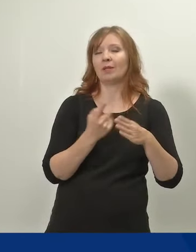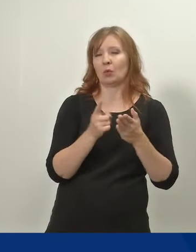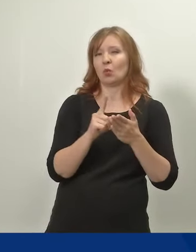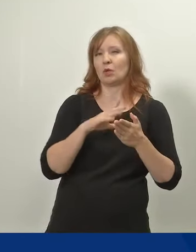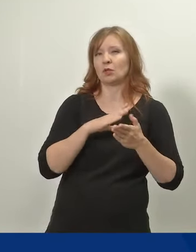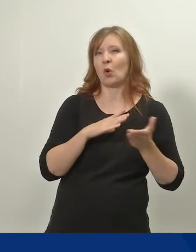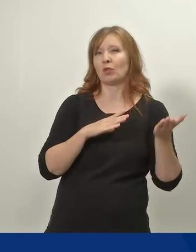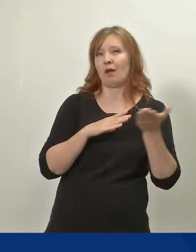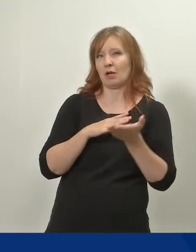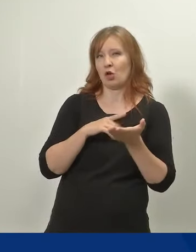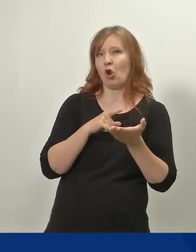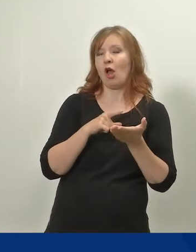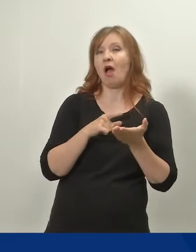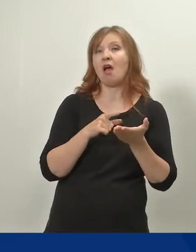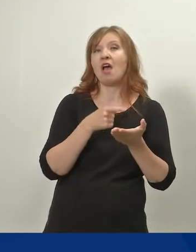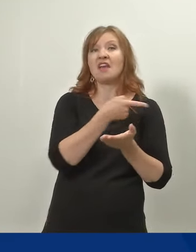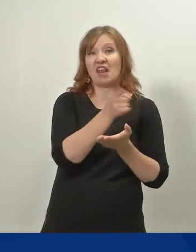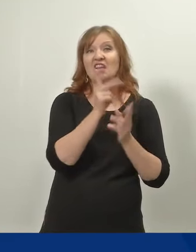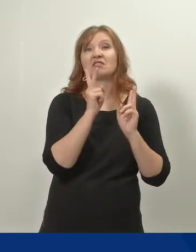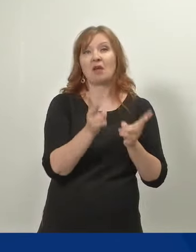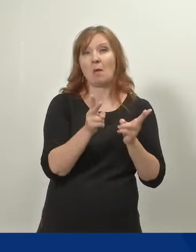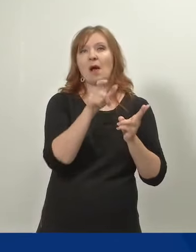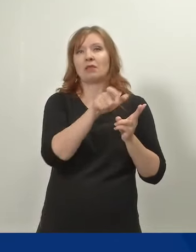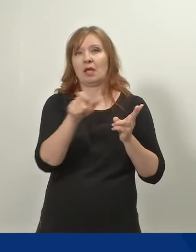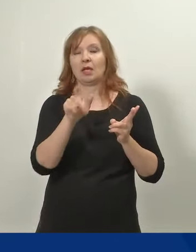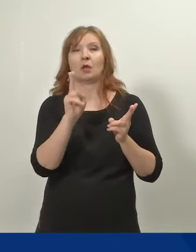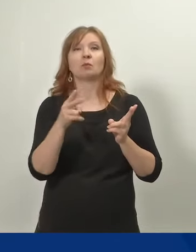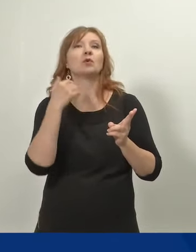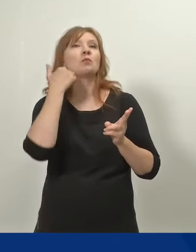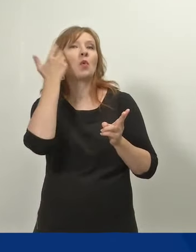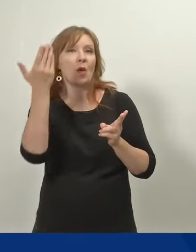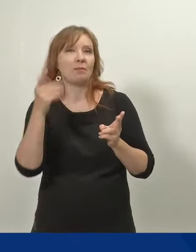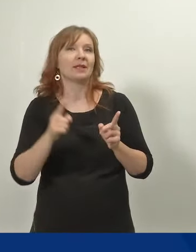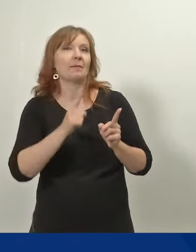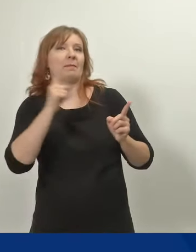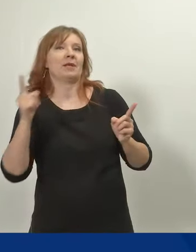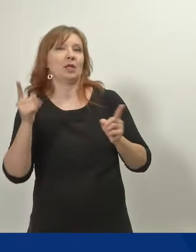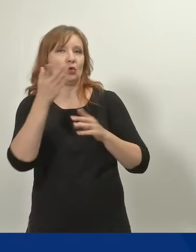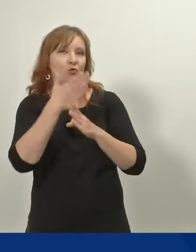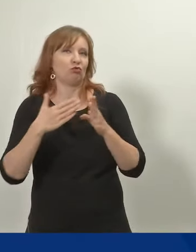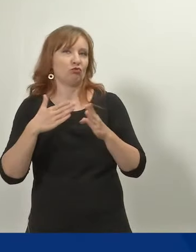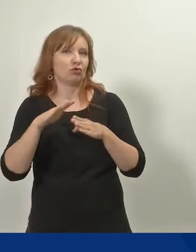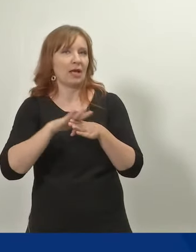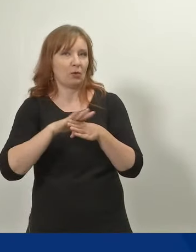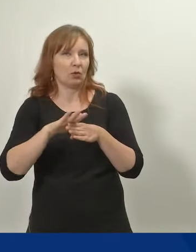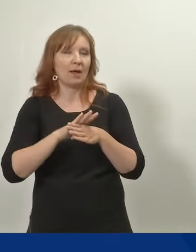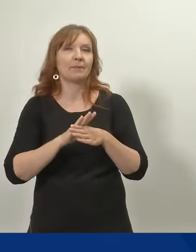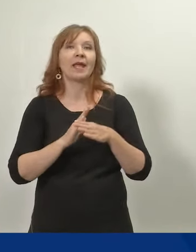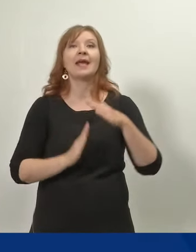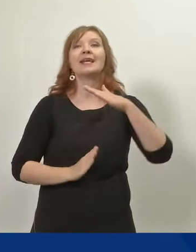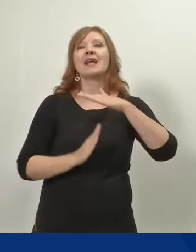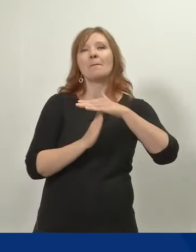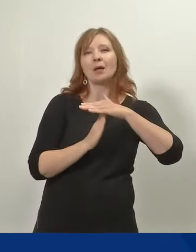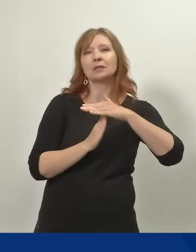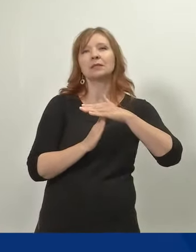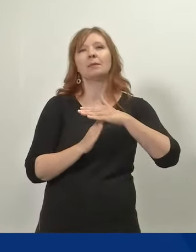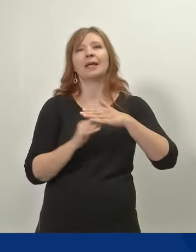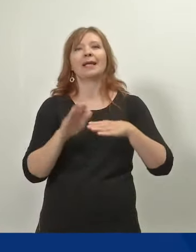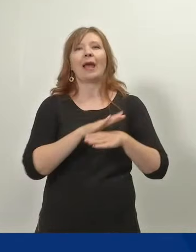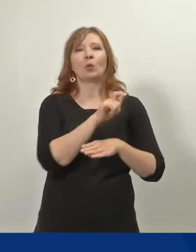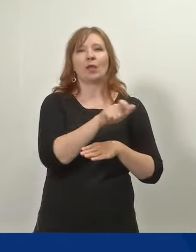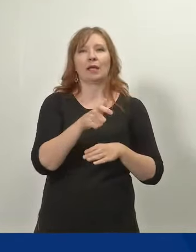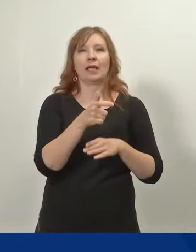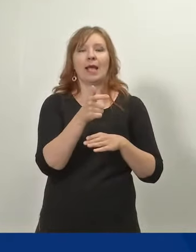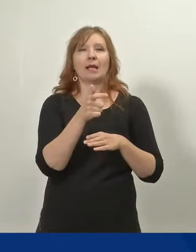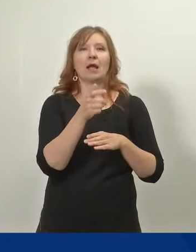käyttäisivät myös jatkossa tämän pidennetyn osuuden. Tämä maksimimäärän käyttävä osuus olisi PT-arvion mukaan